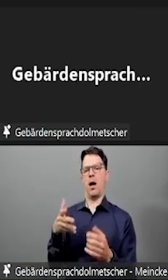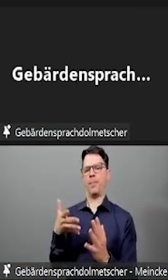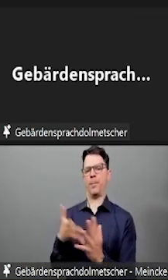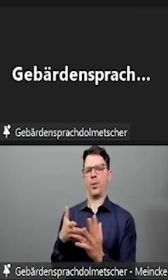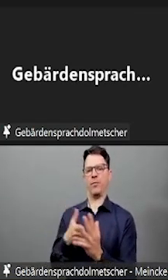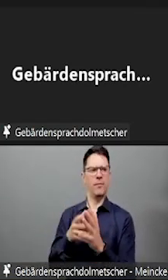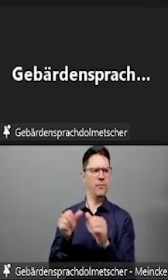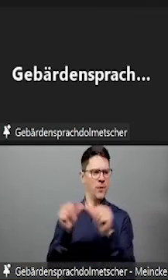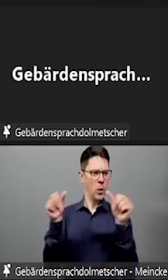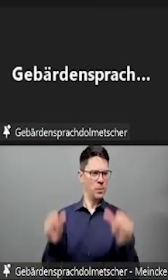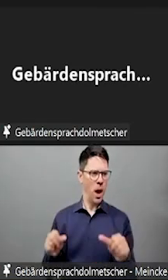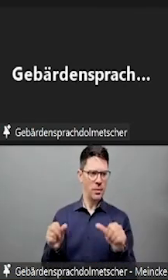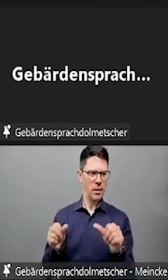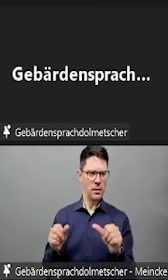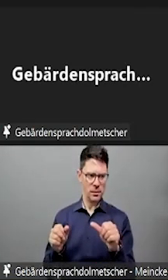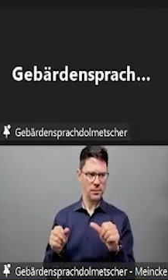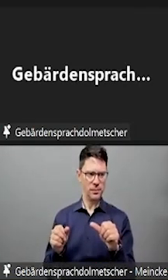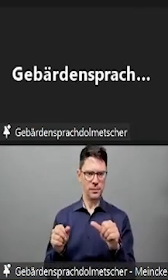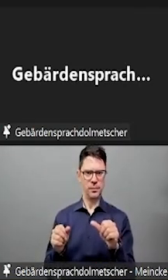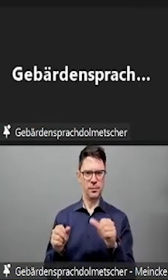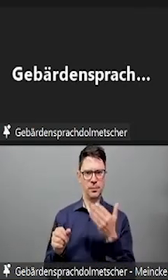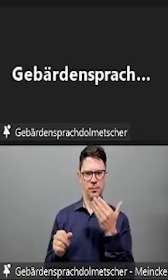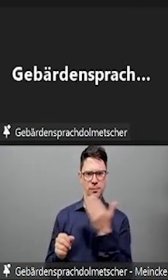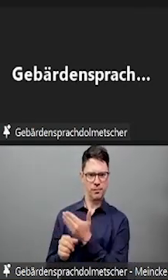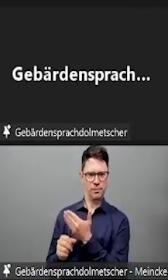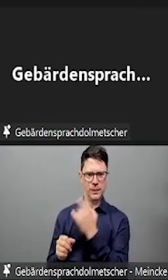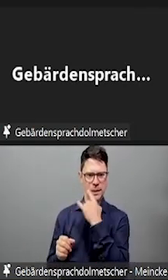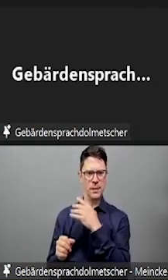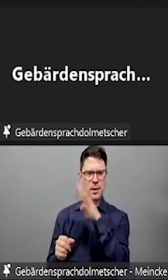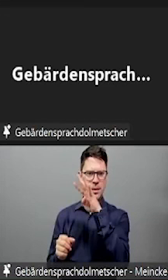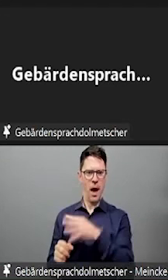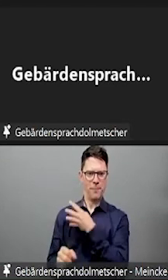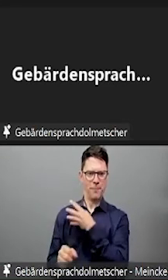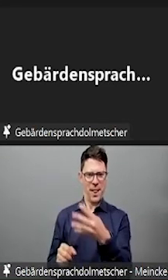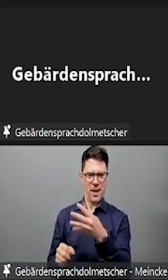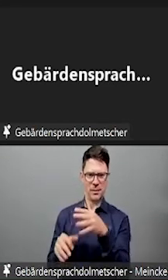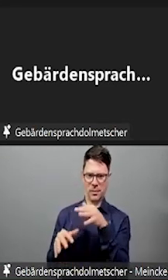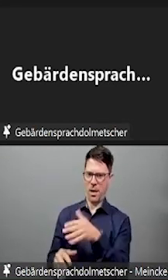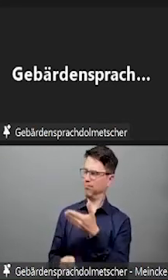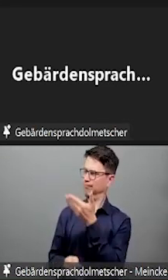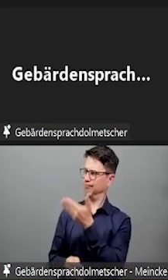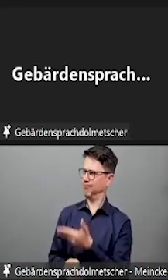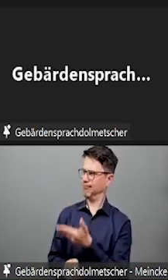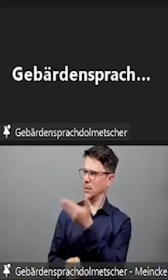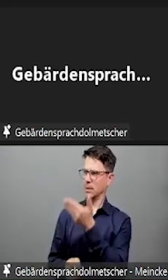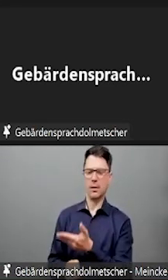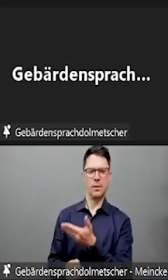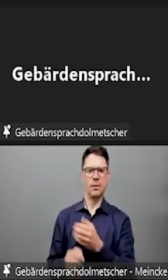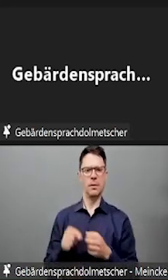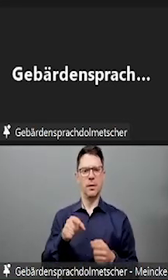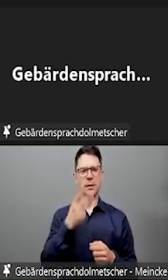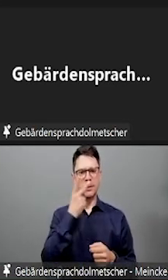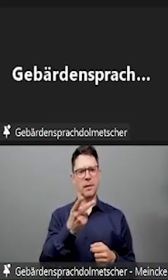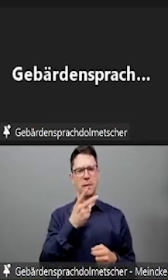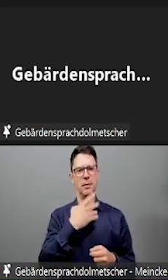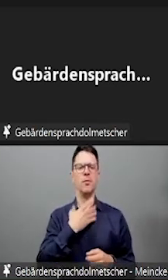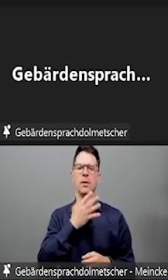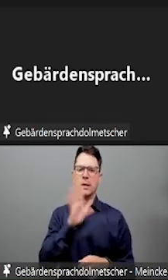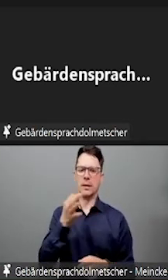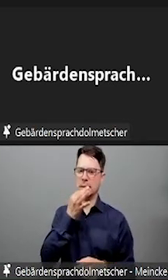Studierenden? Da können trotz technischer Barrierefreiheit zum Beispiel bei Multiple-Choice-Klausuren